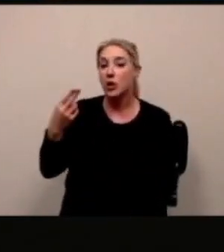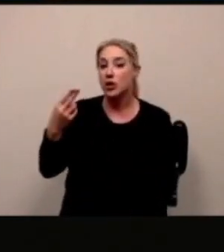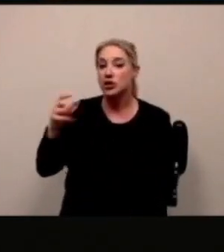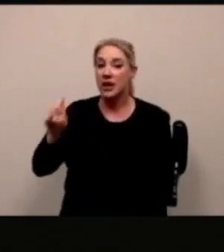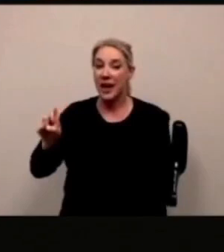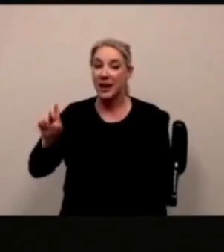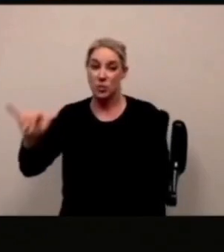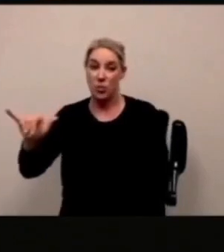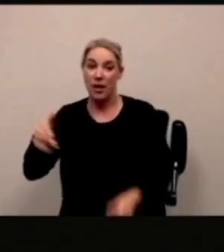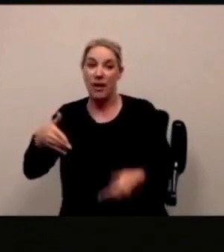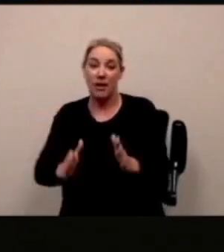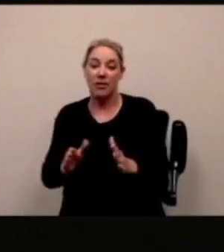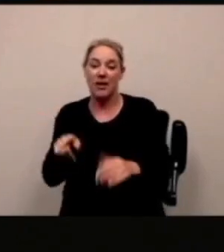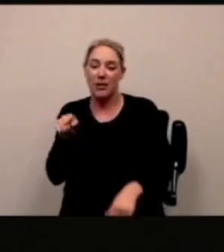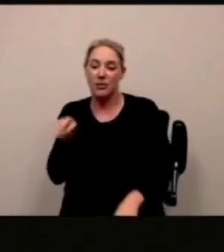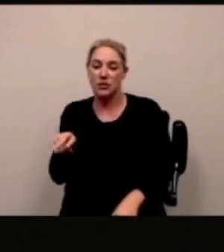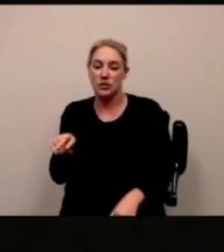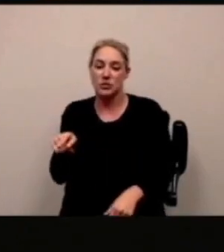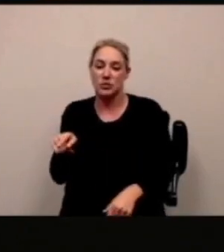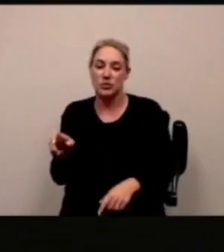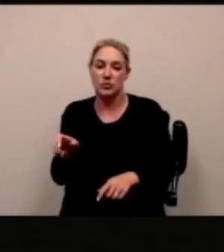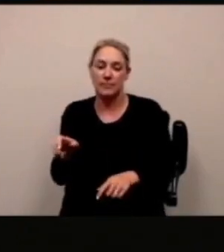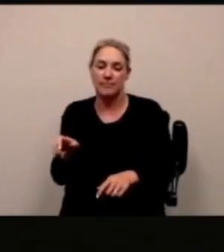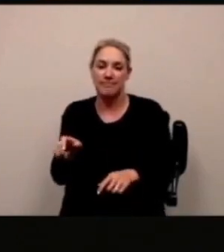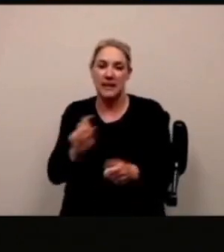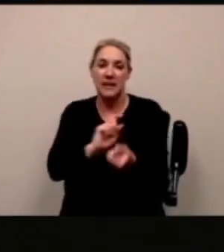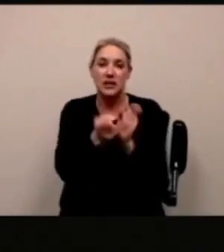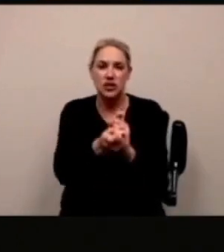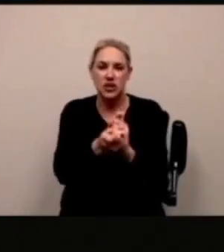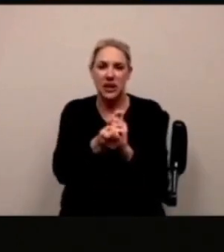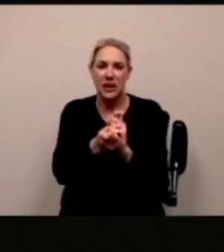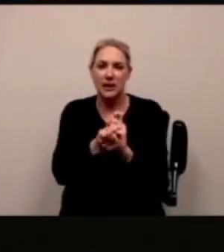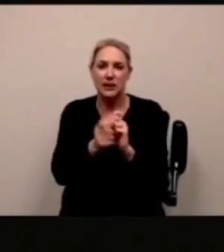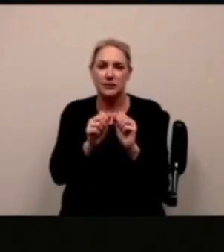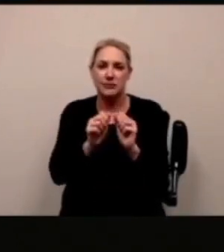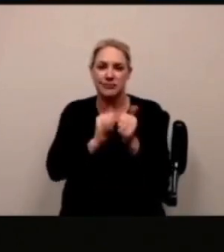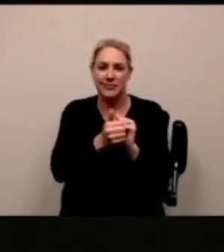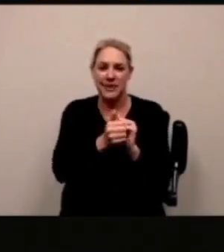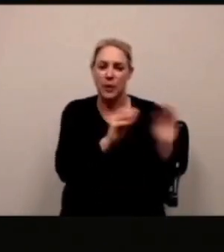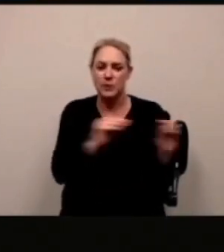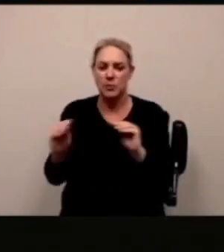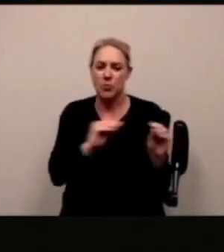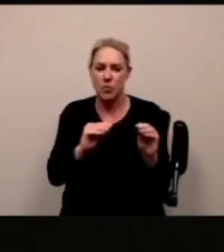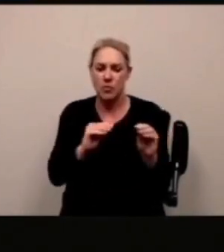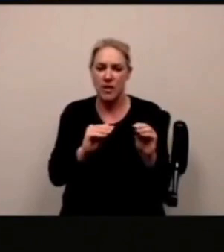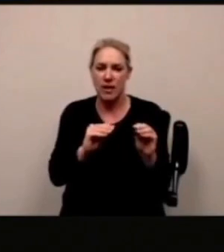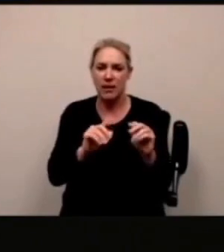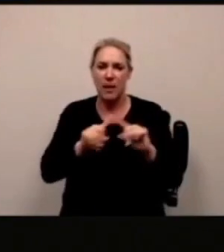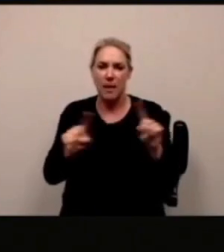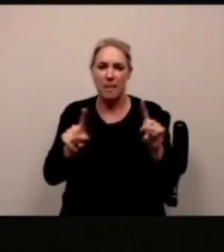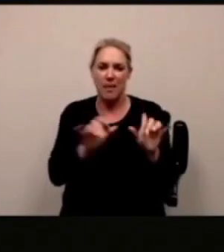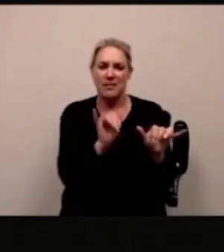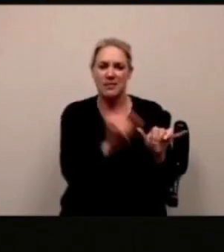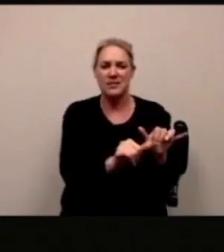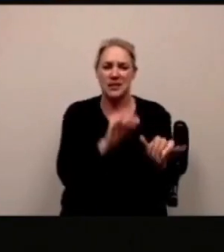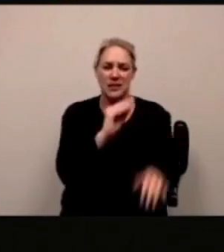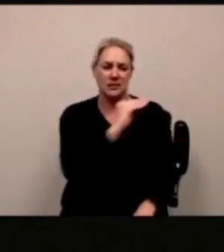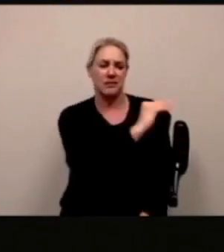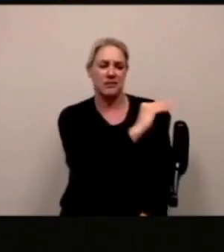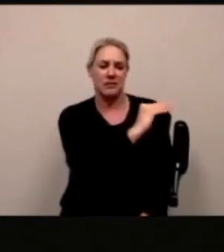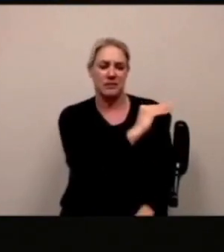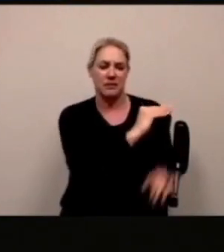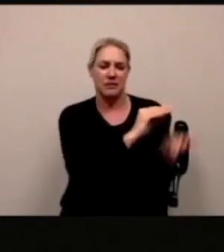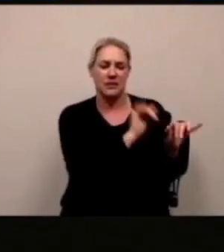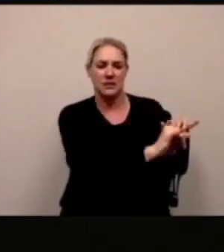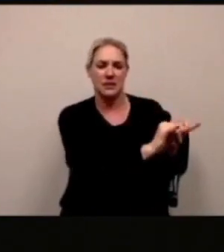affrontando non so se sono stato chiaro però diciamo che il push lo capovolgi senza importarti in come lo